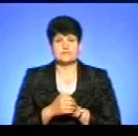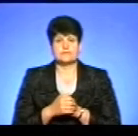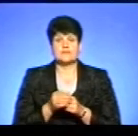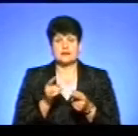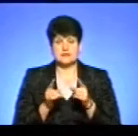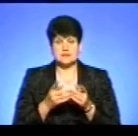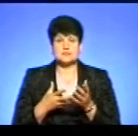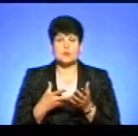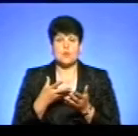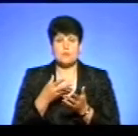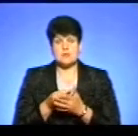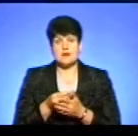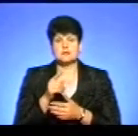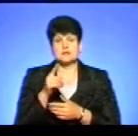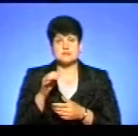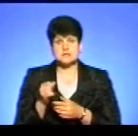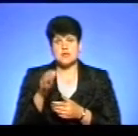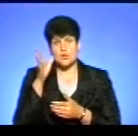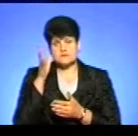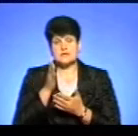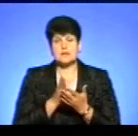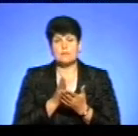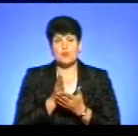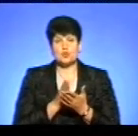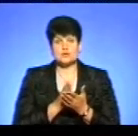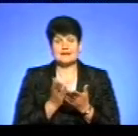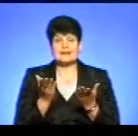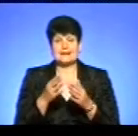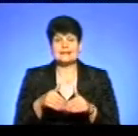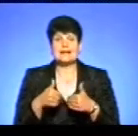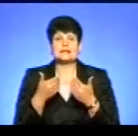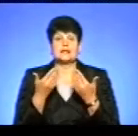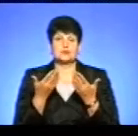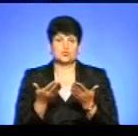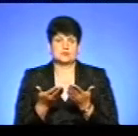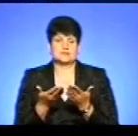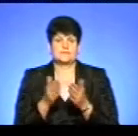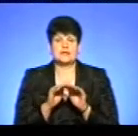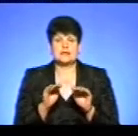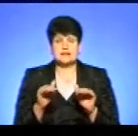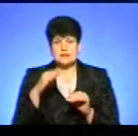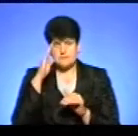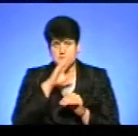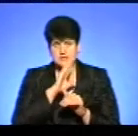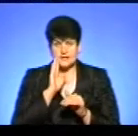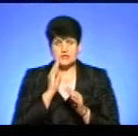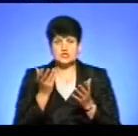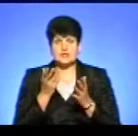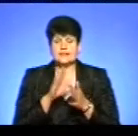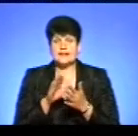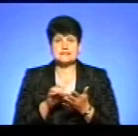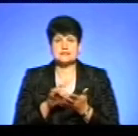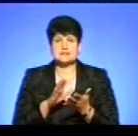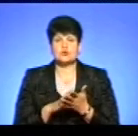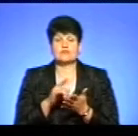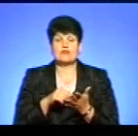Дійсно, оплата за освітні послуги, які надаються дітям, батьки, яких чи діти не зареєстровані